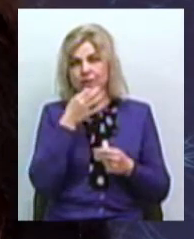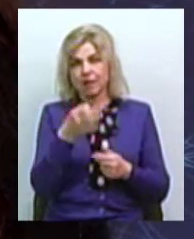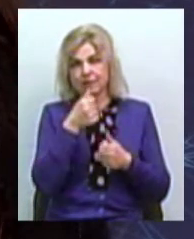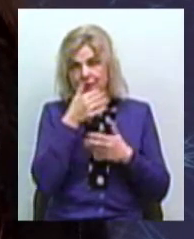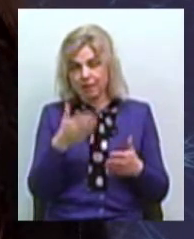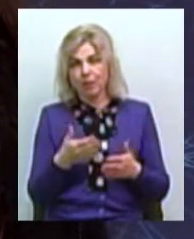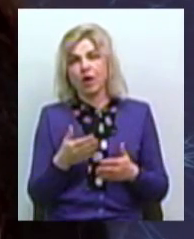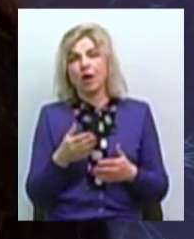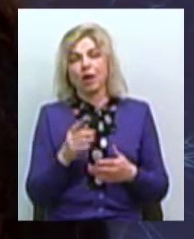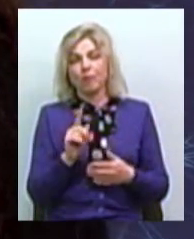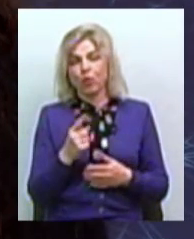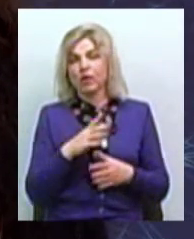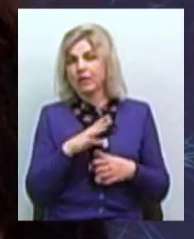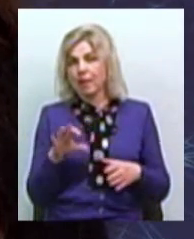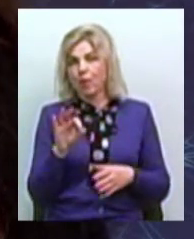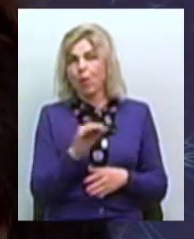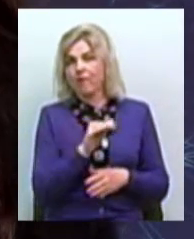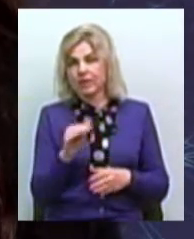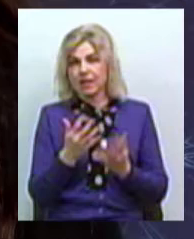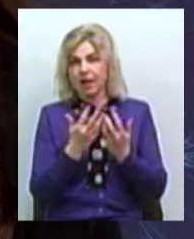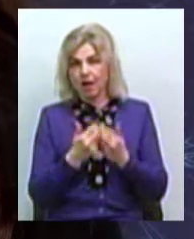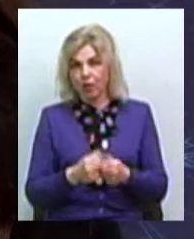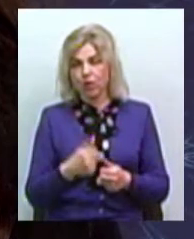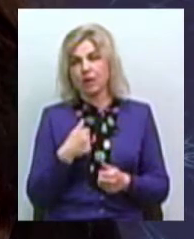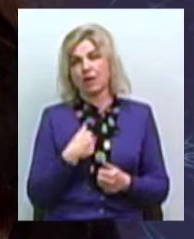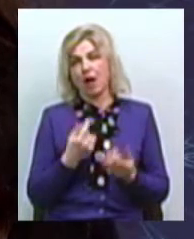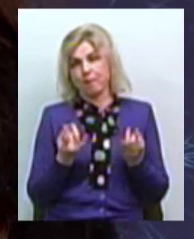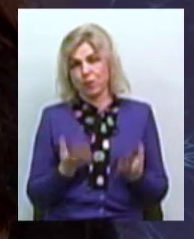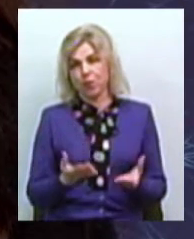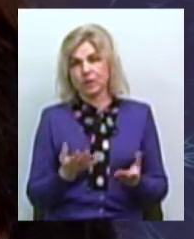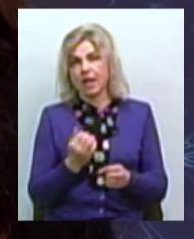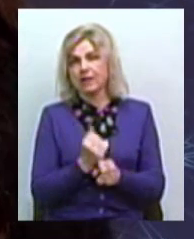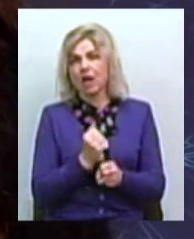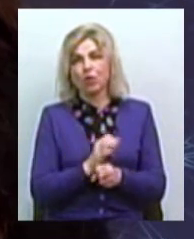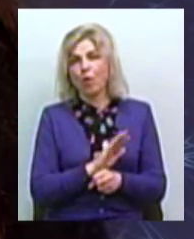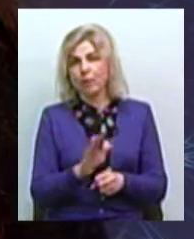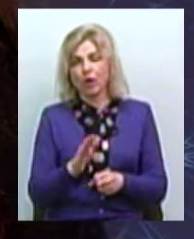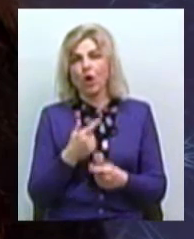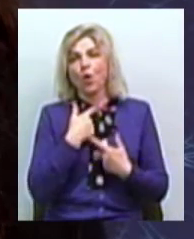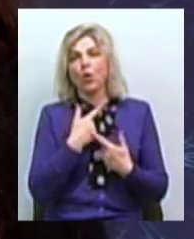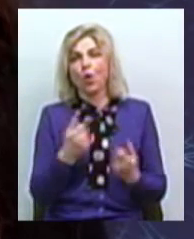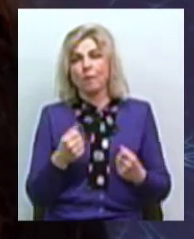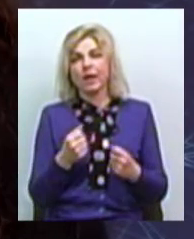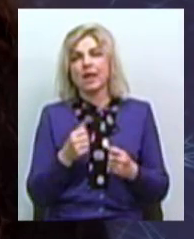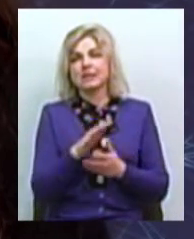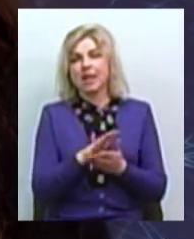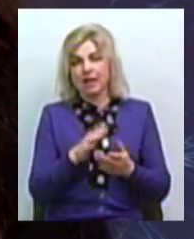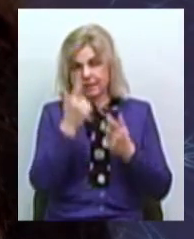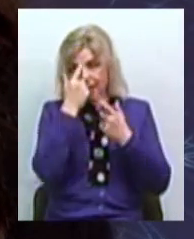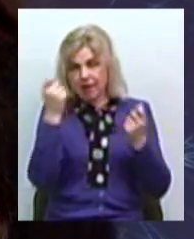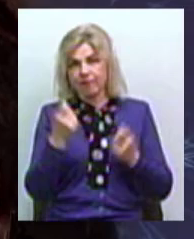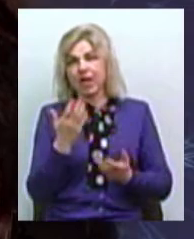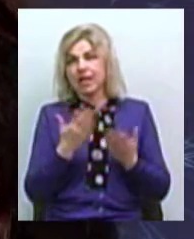цифру однозначно, адже не було офіційного підрахунку, я просто не роблю гучних заявлень і не кажу цифру, якщо немає тому